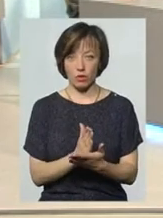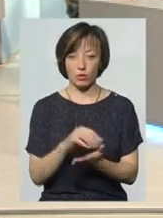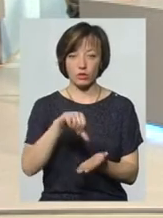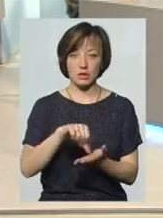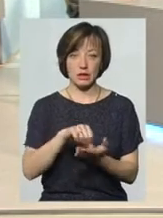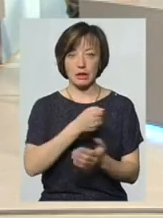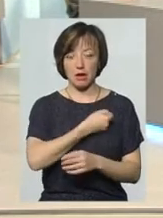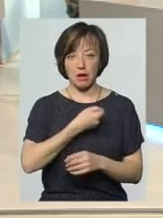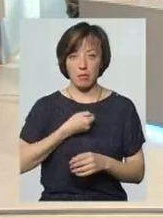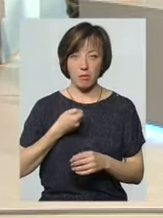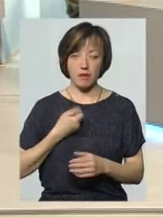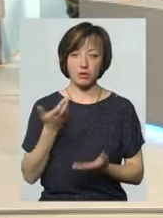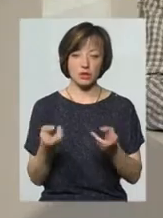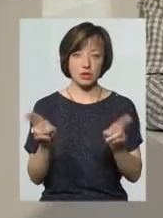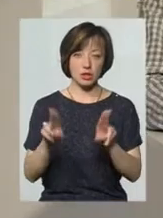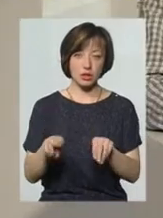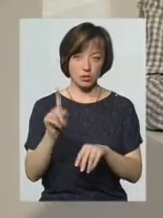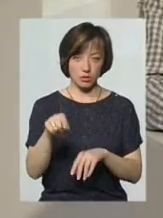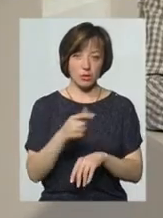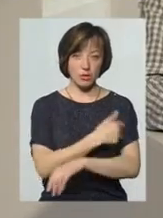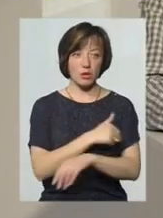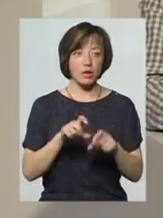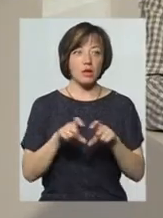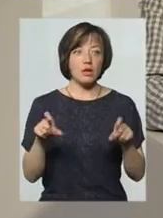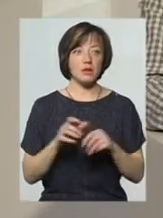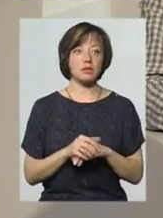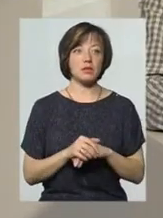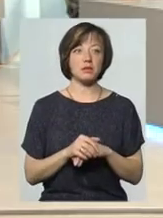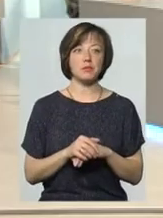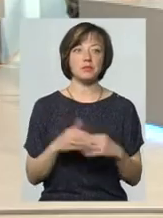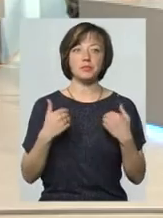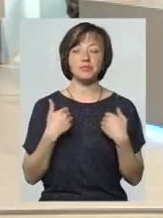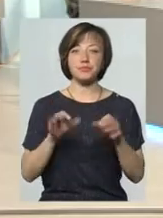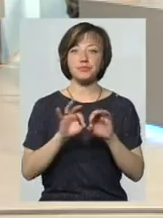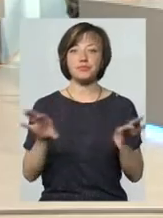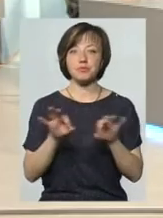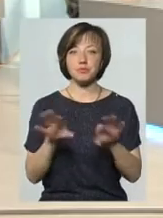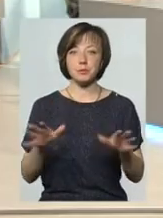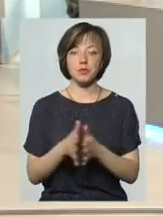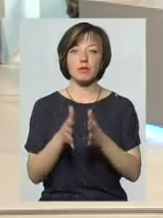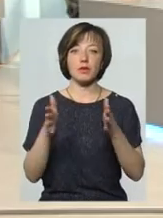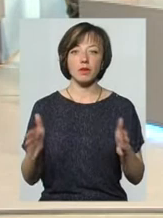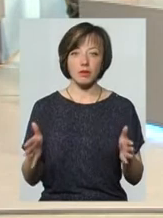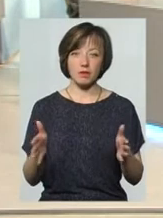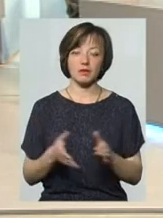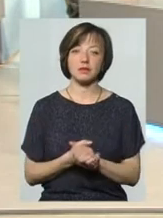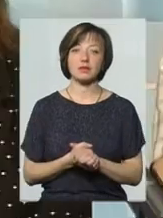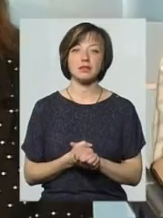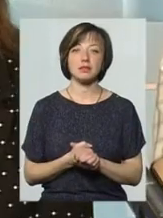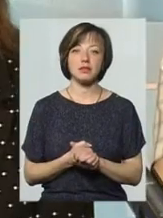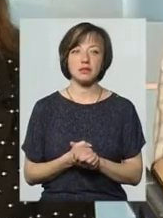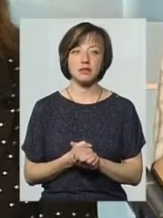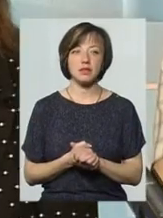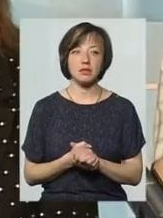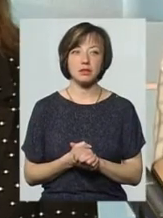дільничний терапевт якщо він залишився поліклініці? Я поясню трошки ширше. Пояснюєте. Тому що,